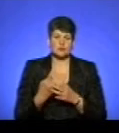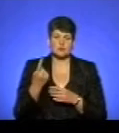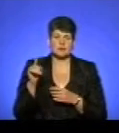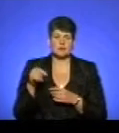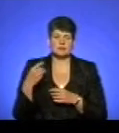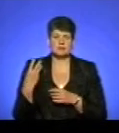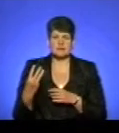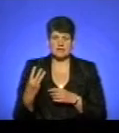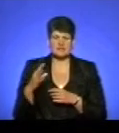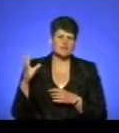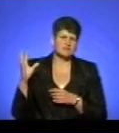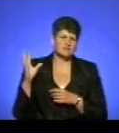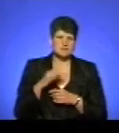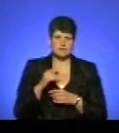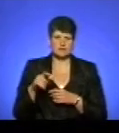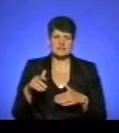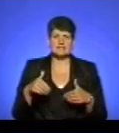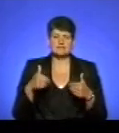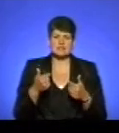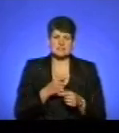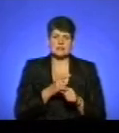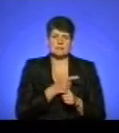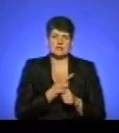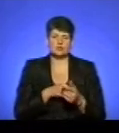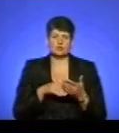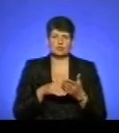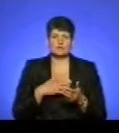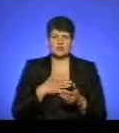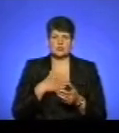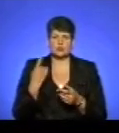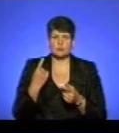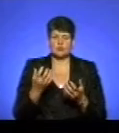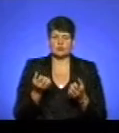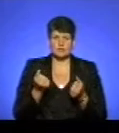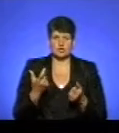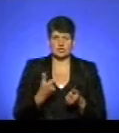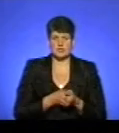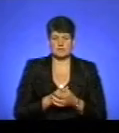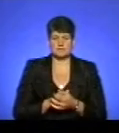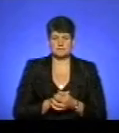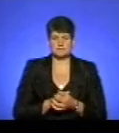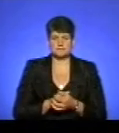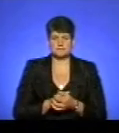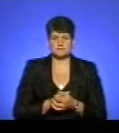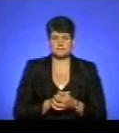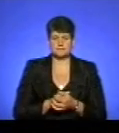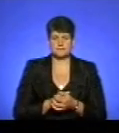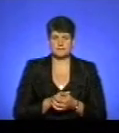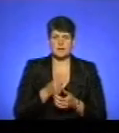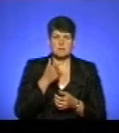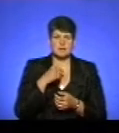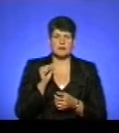від усіх людей, які звертаються за медичною допомогою, нашій області отримує щеплення. Пане Андрію,